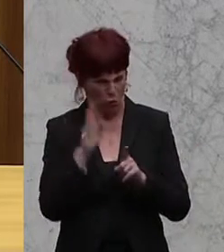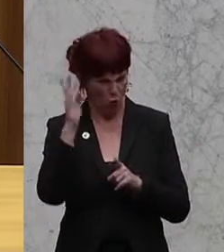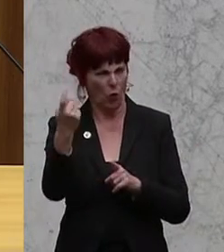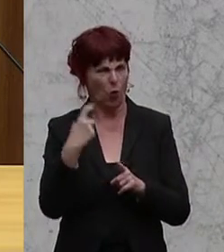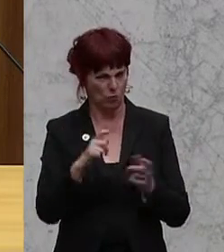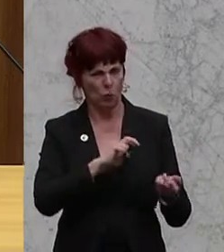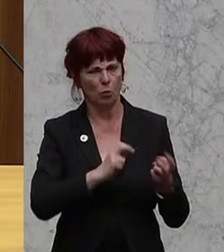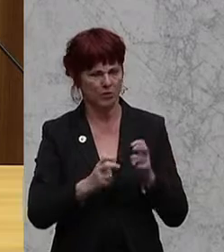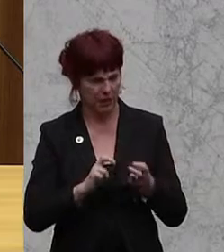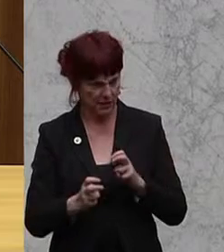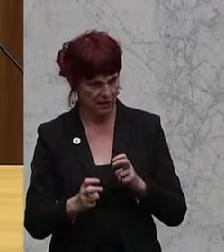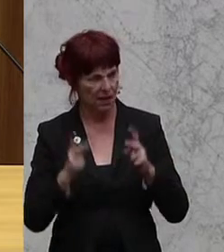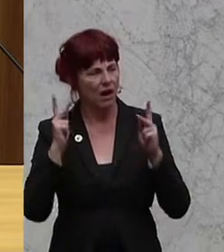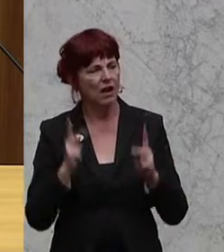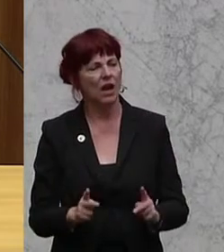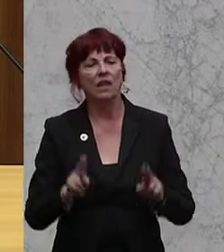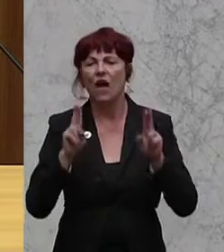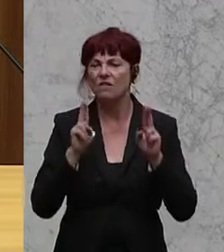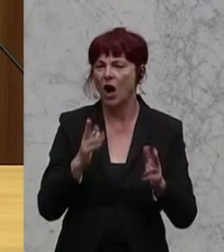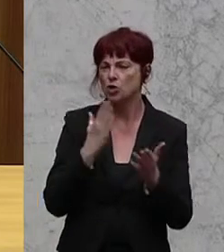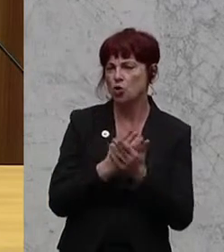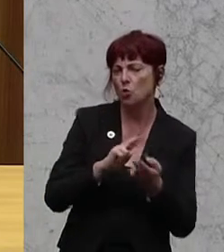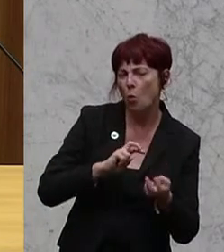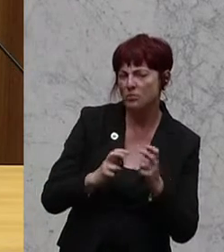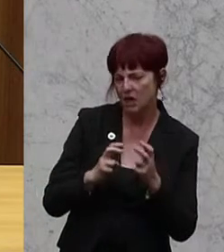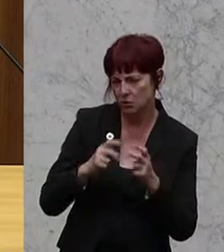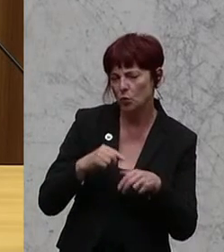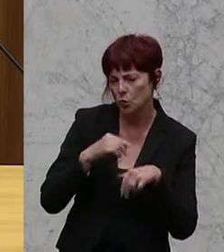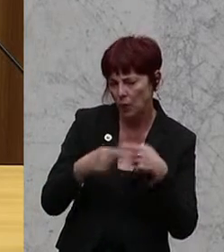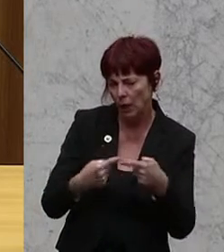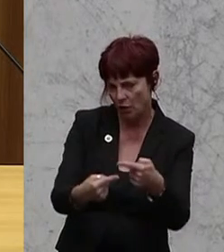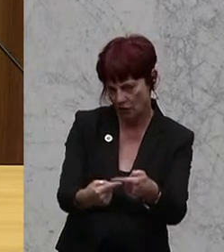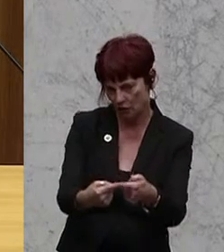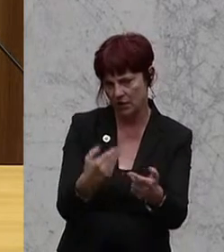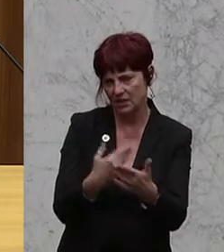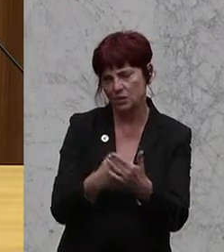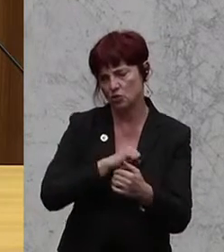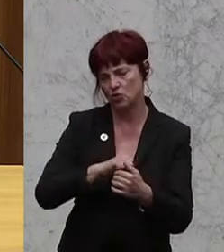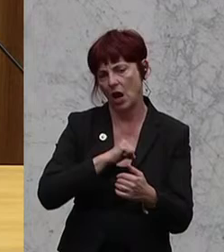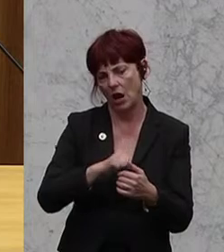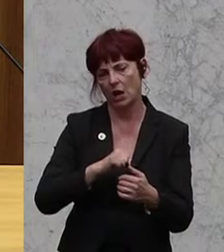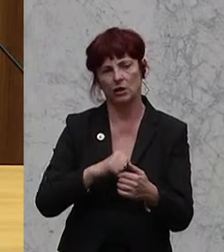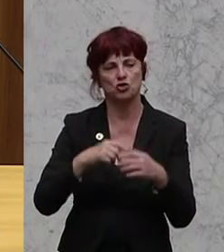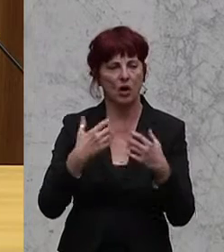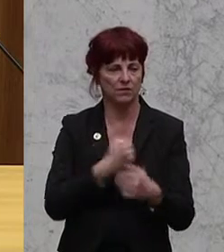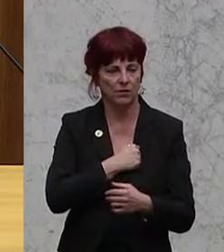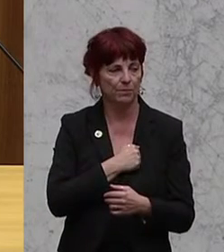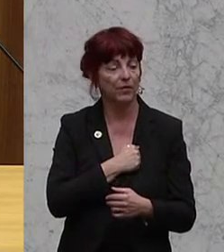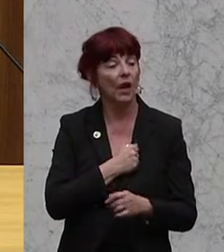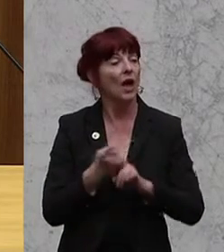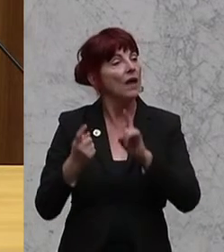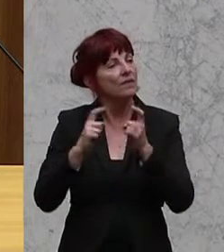von daher haben wir auch so schnell reagieren können, weil es in Wirklichkeit bereits in Umsetzung war. Und was die Diskussion jetzt betrifft, sozusagen